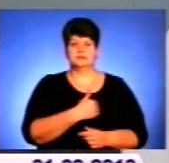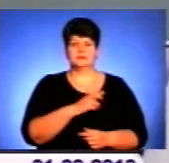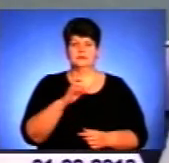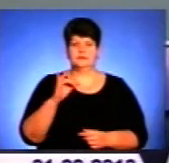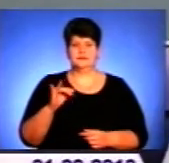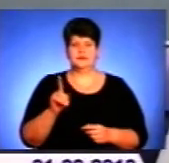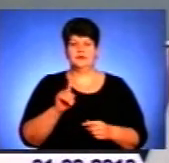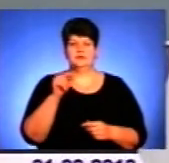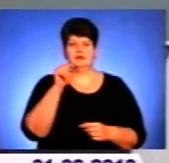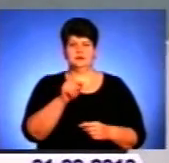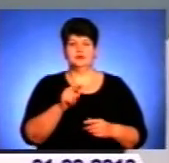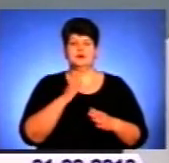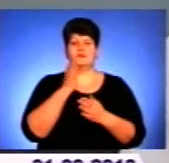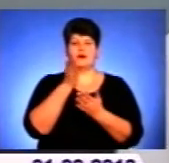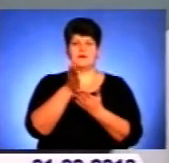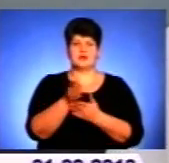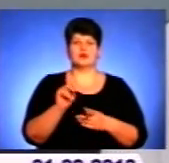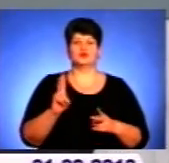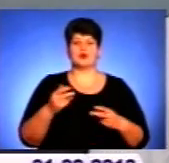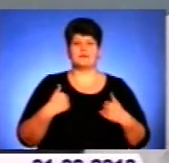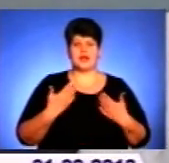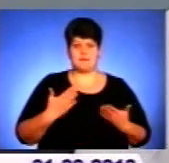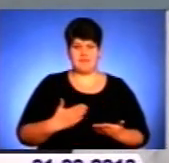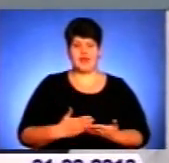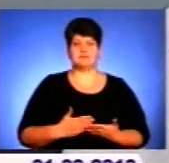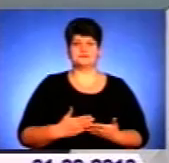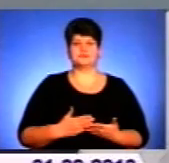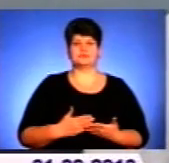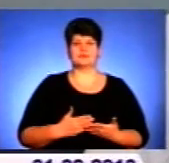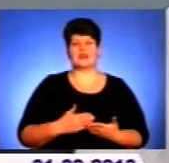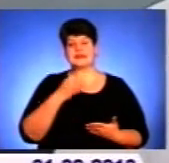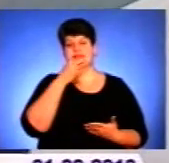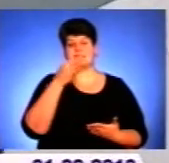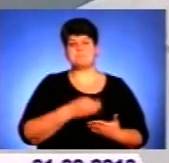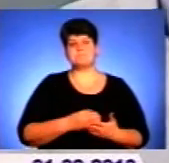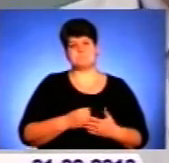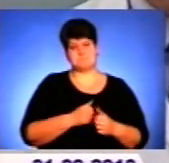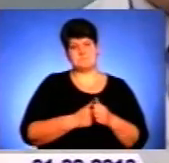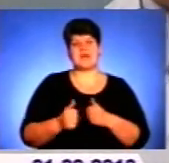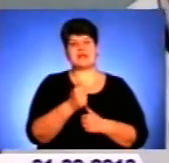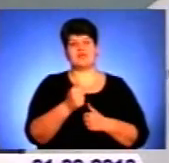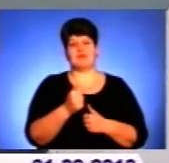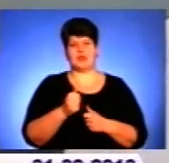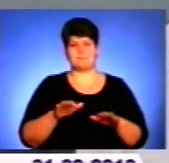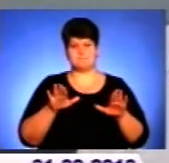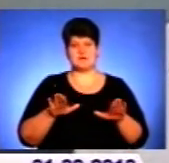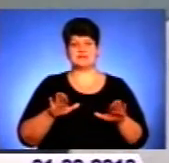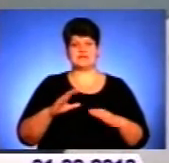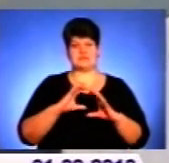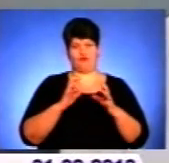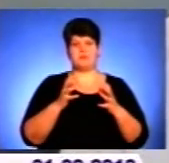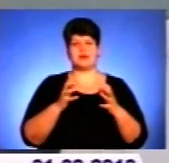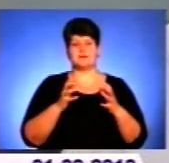щоб те направлени, в котрих ми маємо, скажімо, передові позиції в мірі,